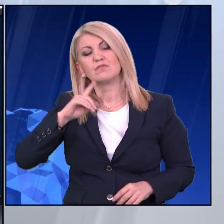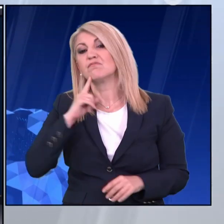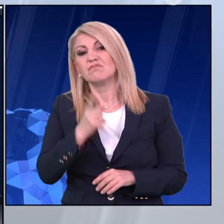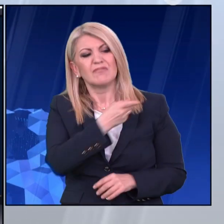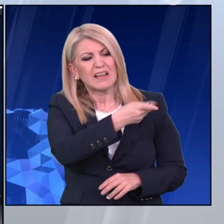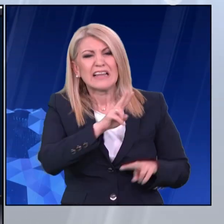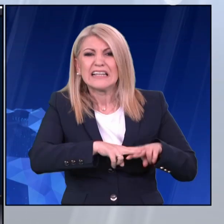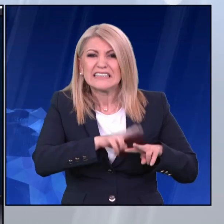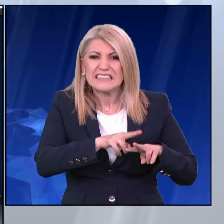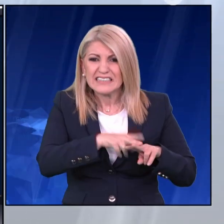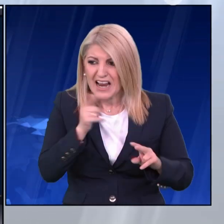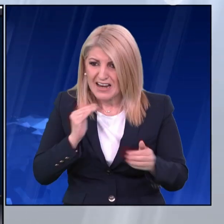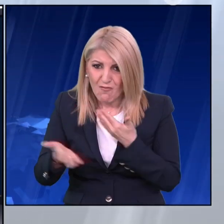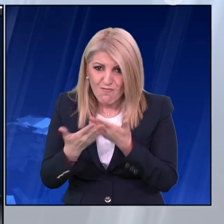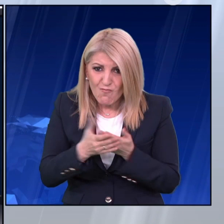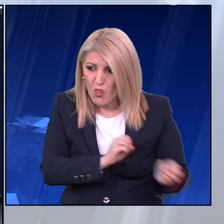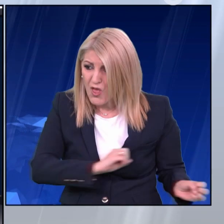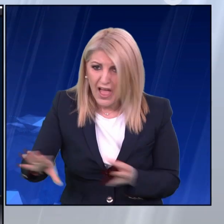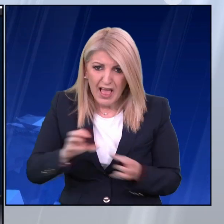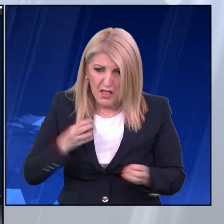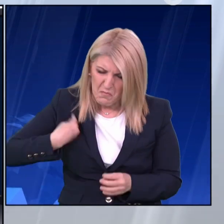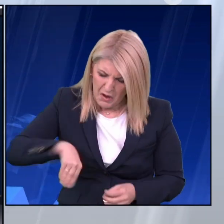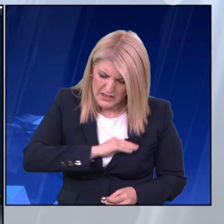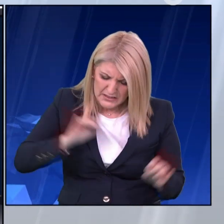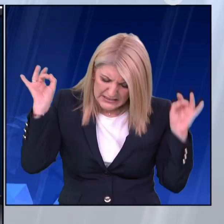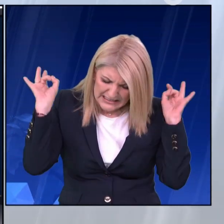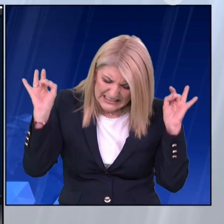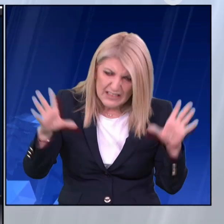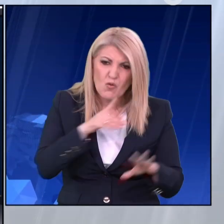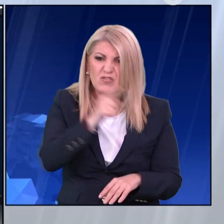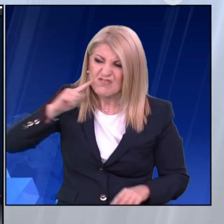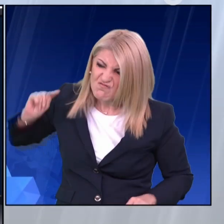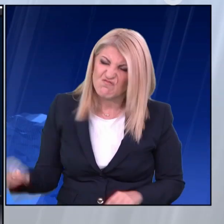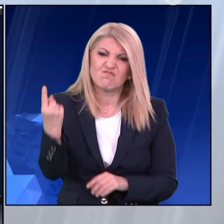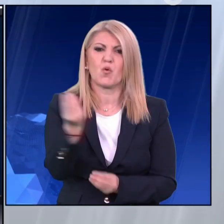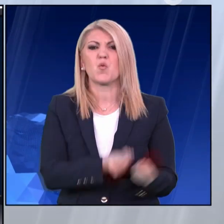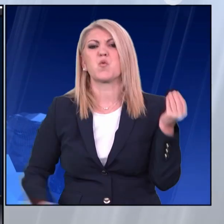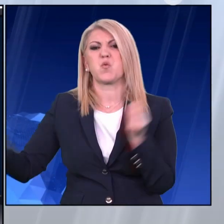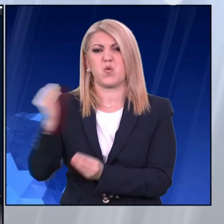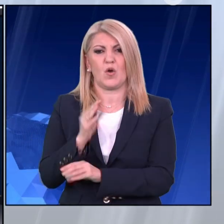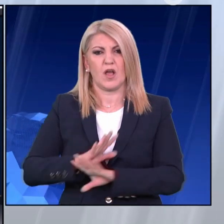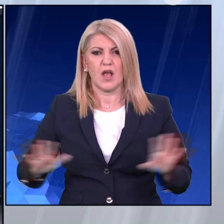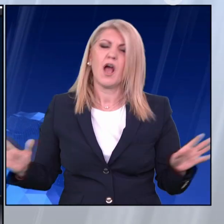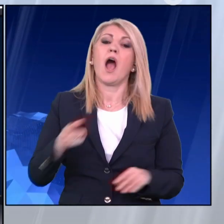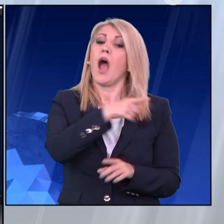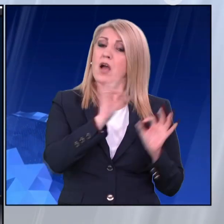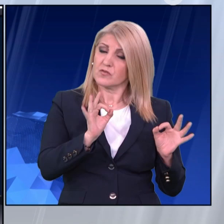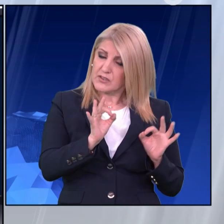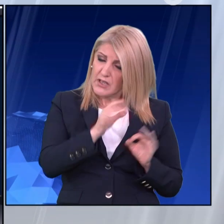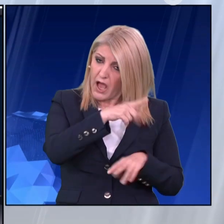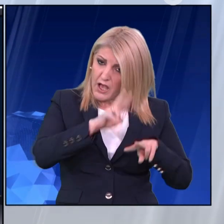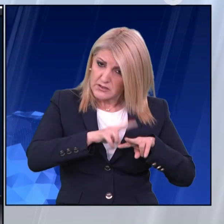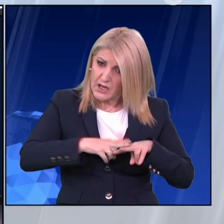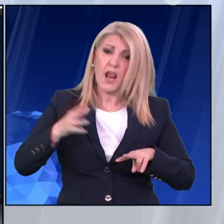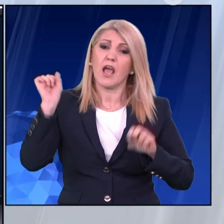στέλνοντας σκληρό μήνυμα στον Ισραηλινό Πρωθυπουργό. Ο Τζο Μπάιντεν είπε ότι ο Νετανιάχου έχει το δικαίωμα να υπερασπιστεί το Ισραήλ και να συνεχίσει να κυνηγά την